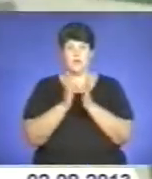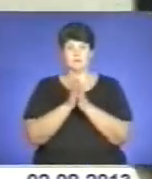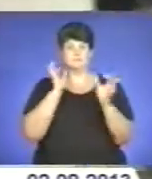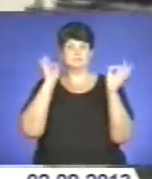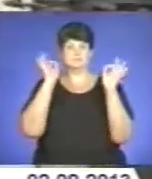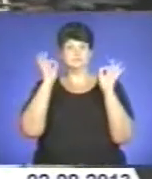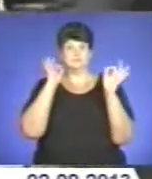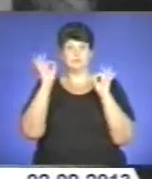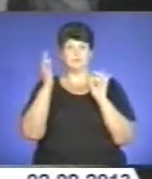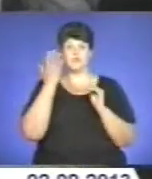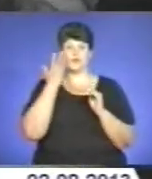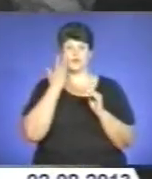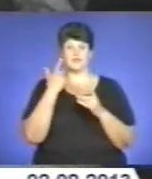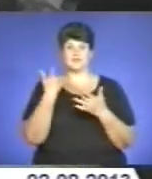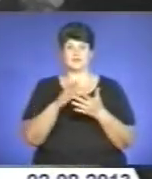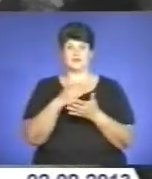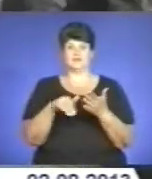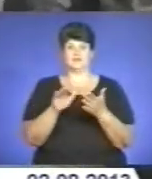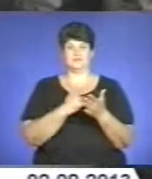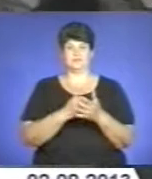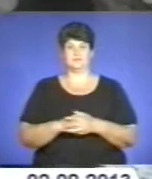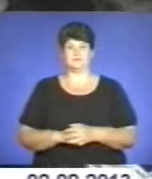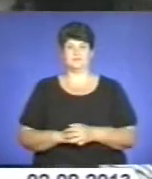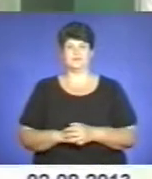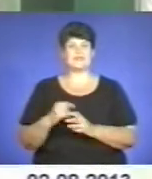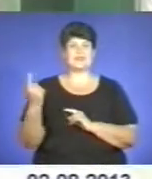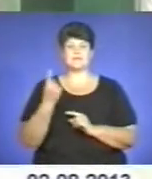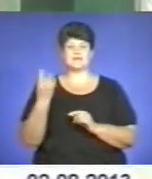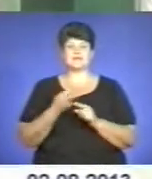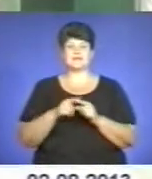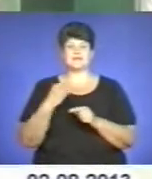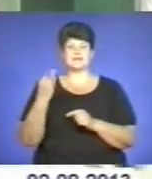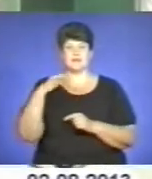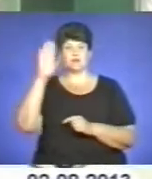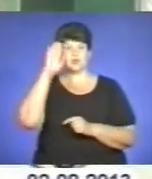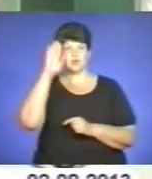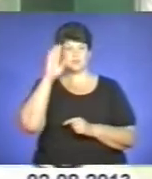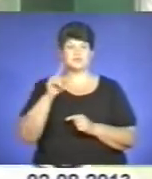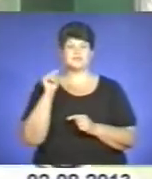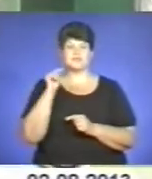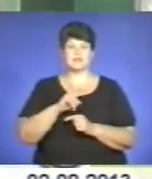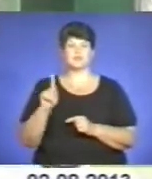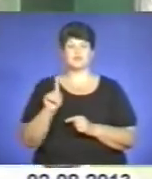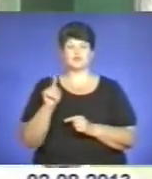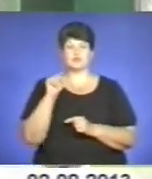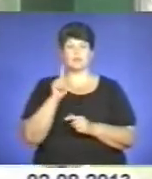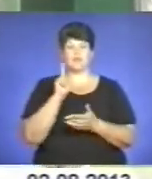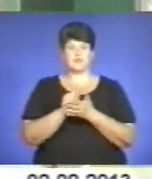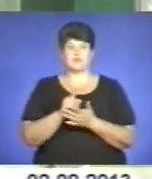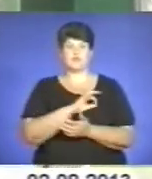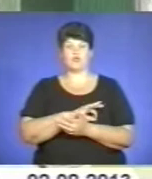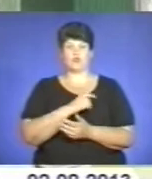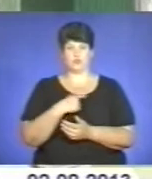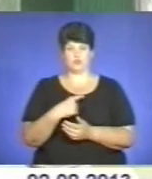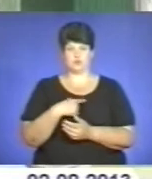Лісом, коли лиходії були знешкоджені професіоналами. Найперше, це цікаво для хлопців, через те, що вони повинні виховувати в